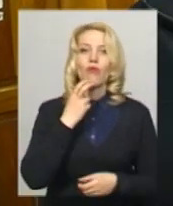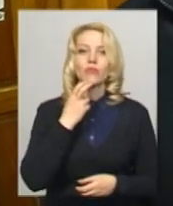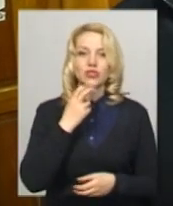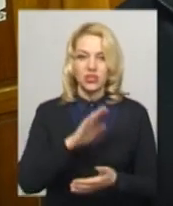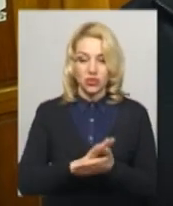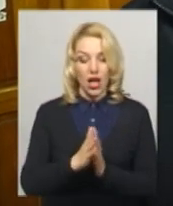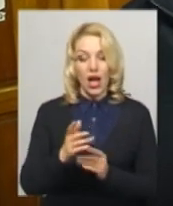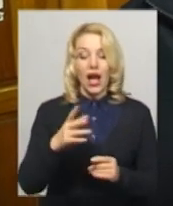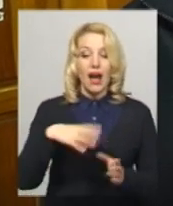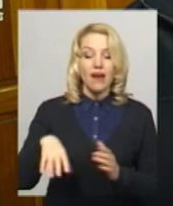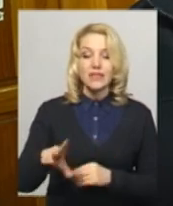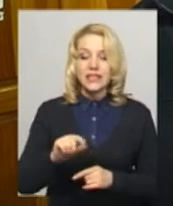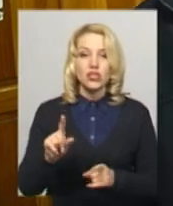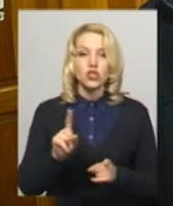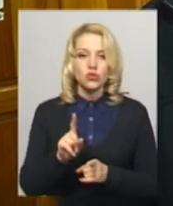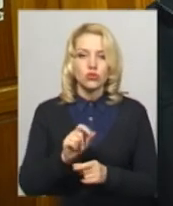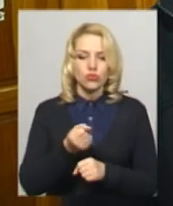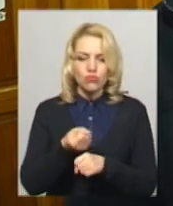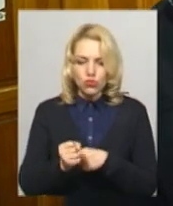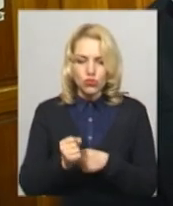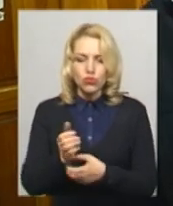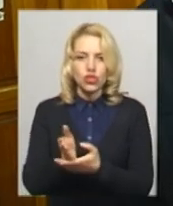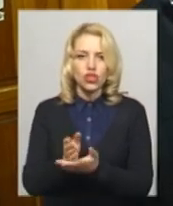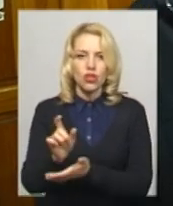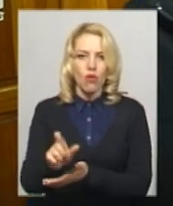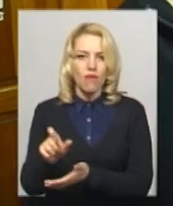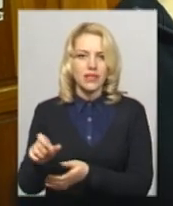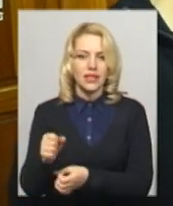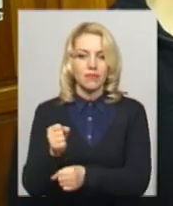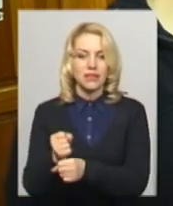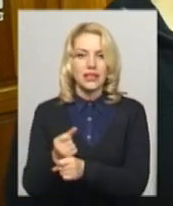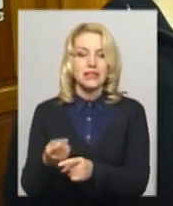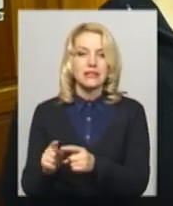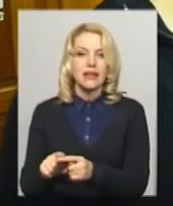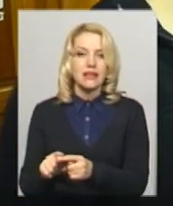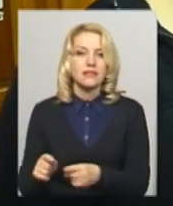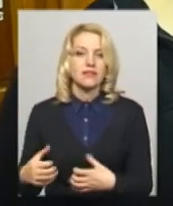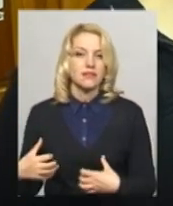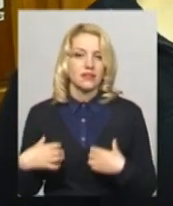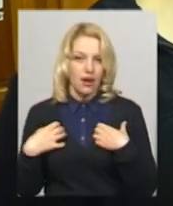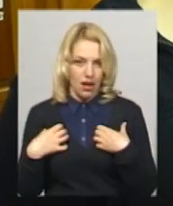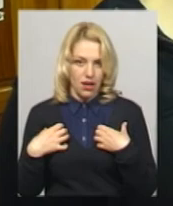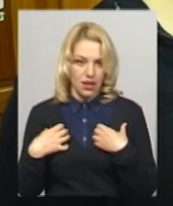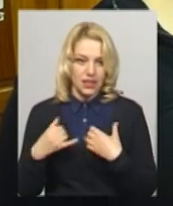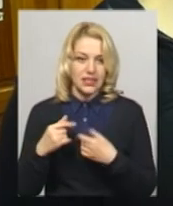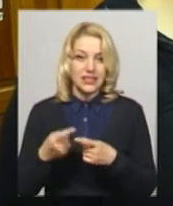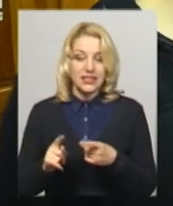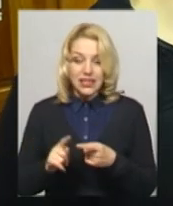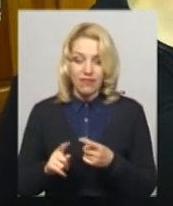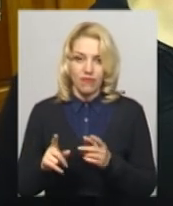чиновників діяти, і мотивація їхніх вчинків – це є страх, який їм втілює саме персонаж